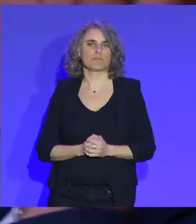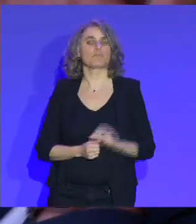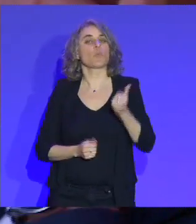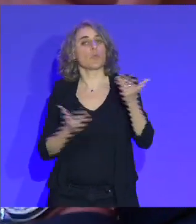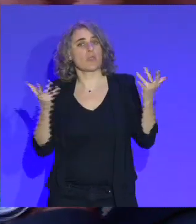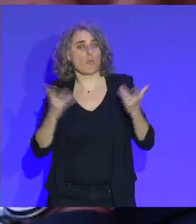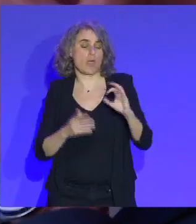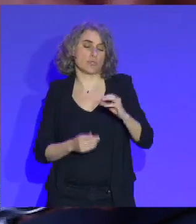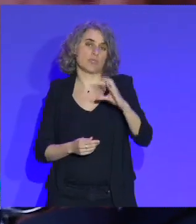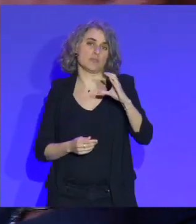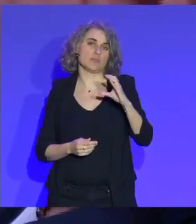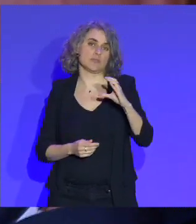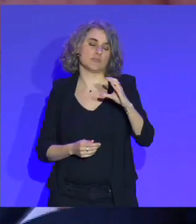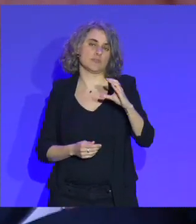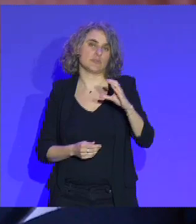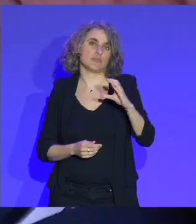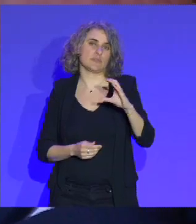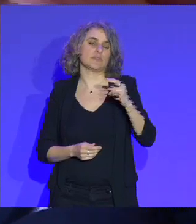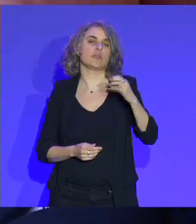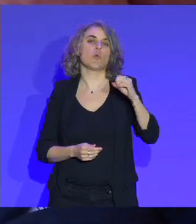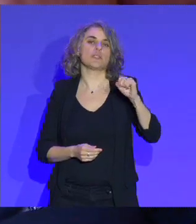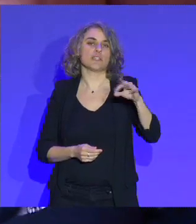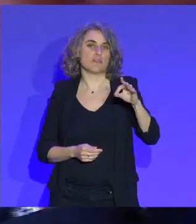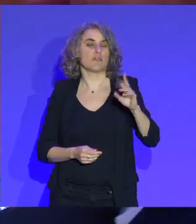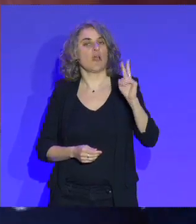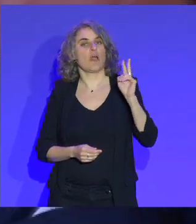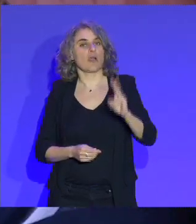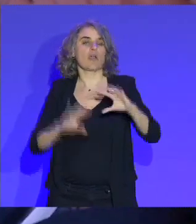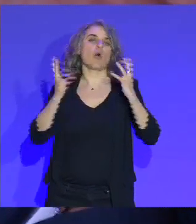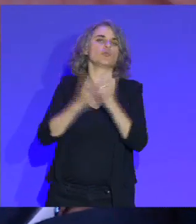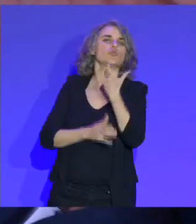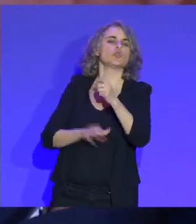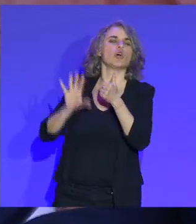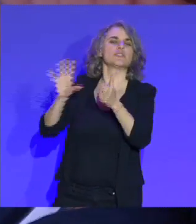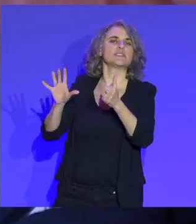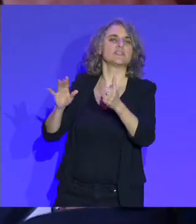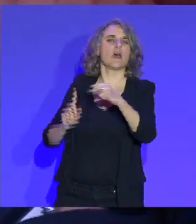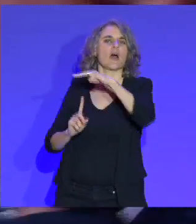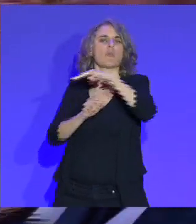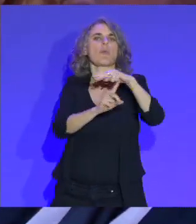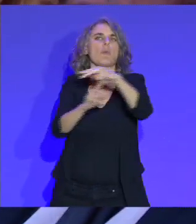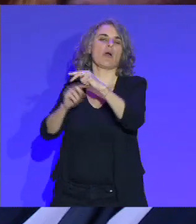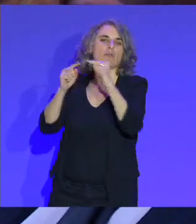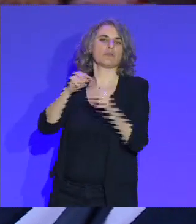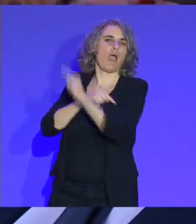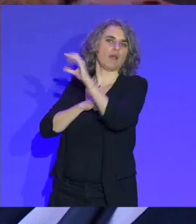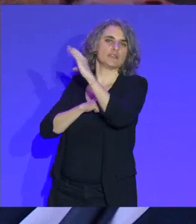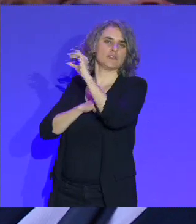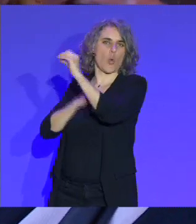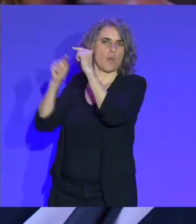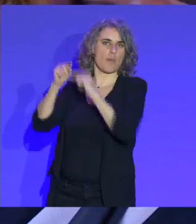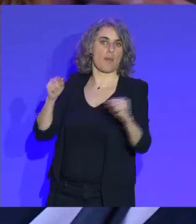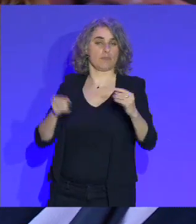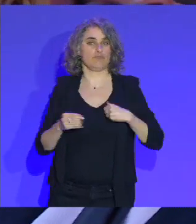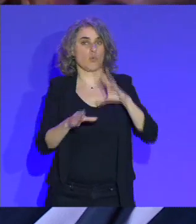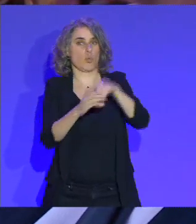CNESF,'est un des comités olympiques, nationaux olympiques parmi les 206 qui existent dans le monde, une branche descendante du CIO. Mais c'est aussi le porte